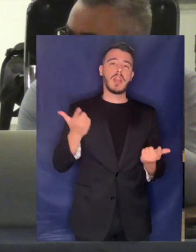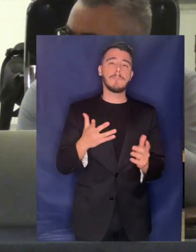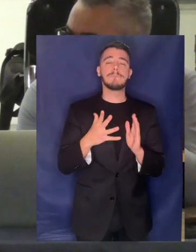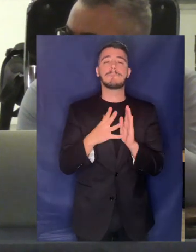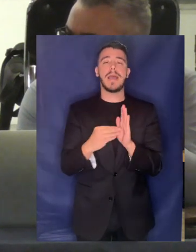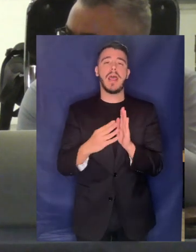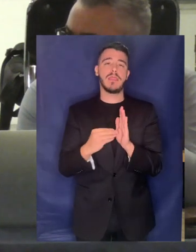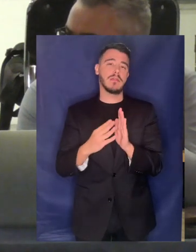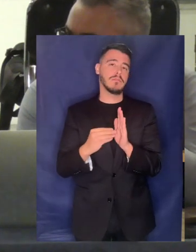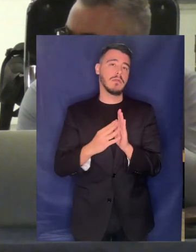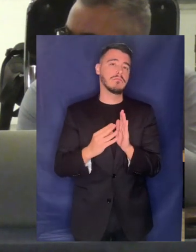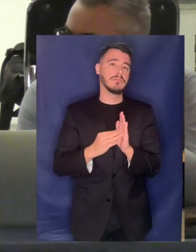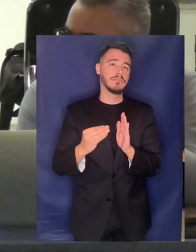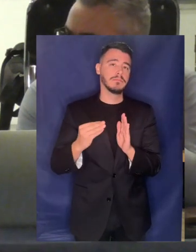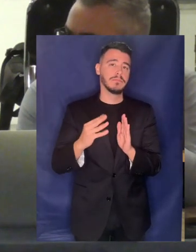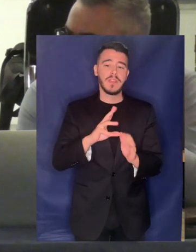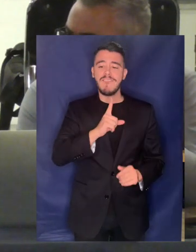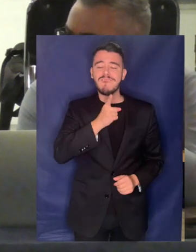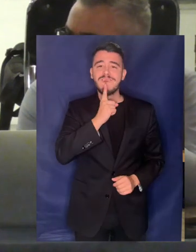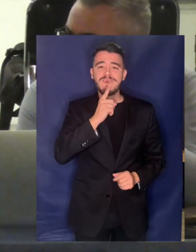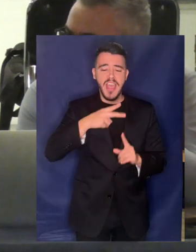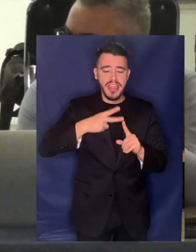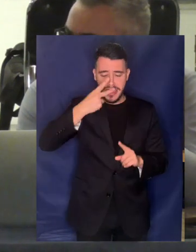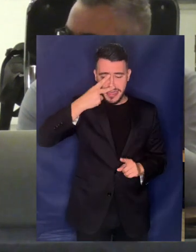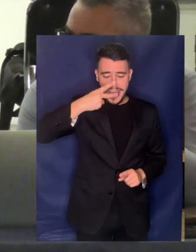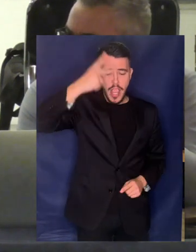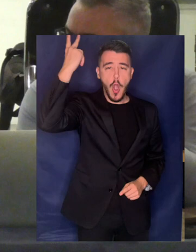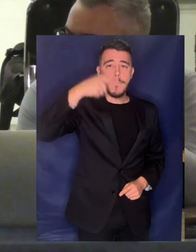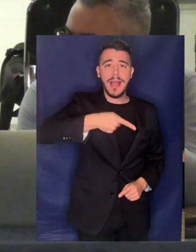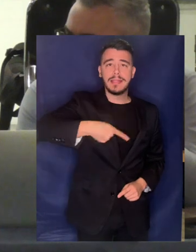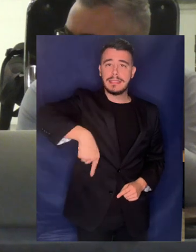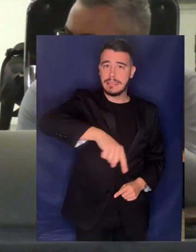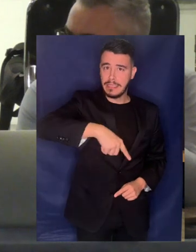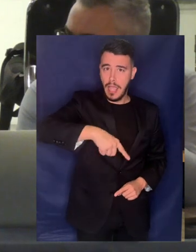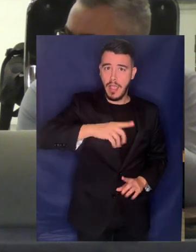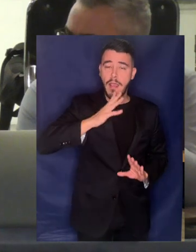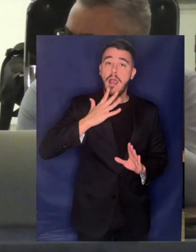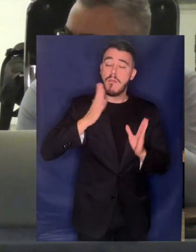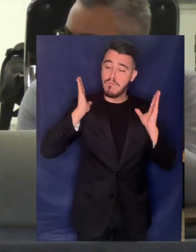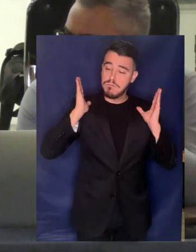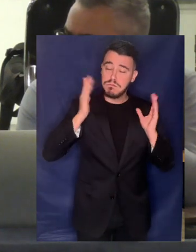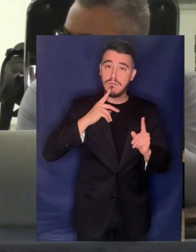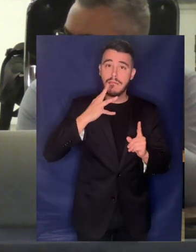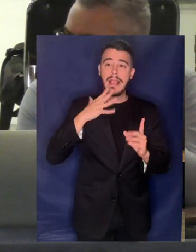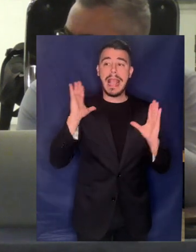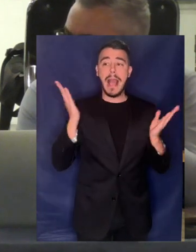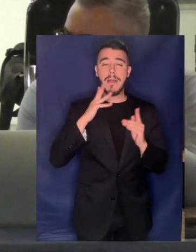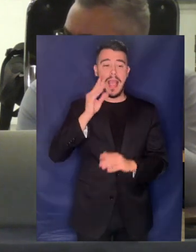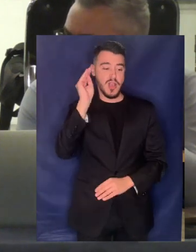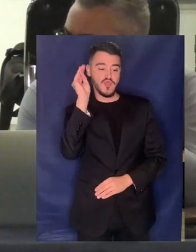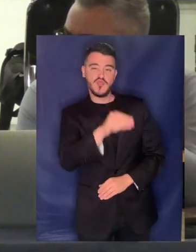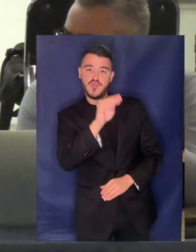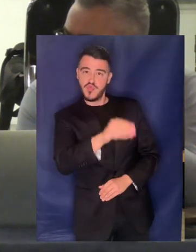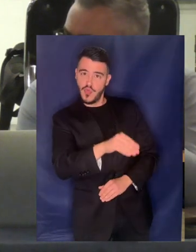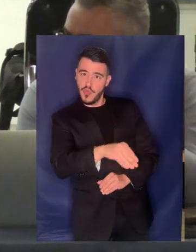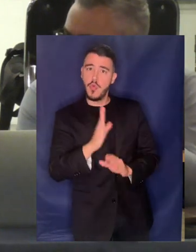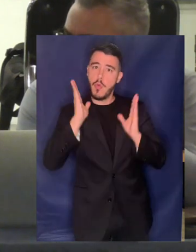προασπίζεται αυτά τα βασικά δικαιώματα τότε υπάρχει δυνατότητα προσφυγής στο ευρωπαϊκό δίκαιο και να